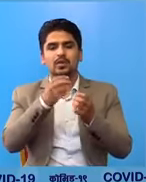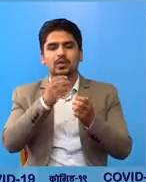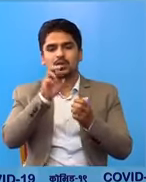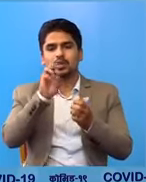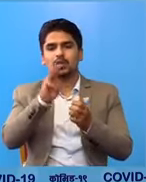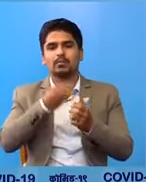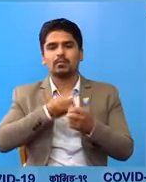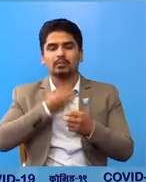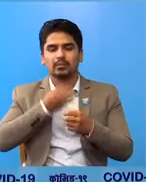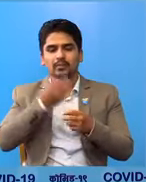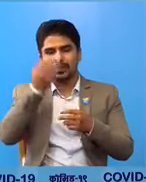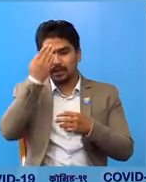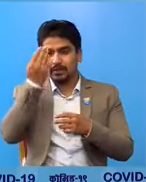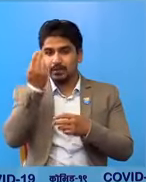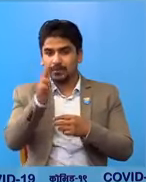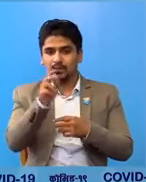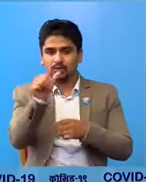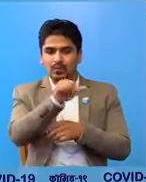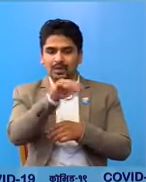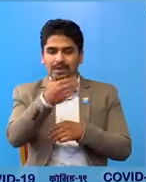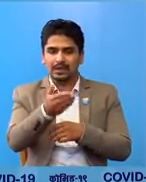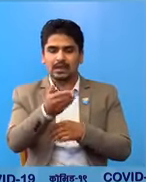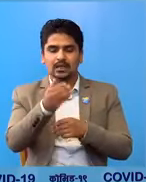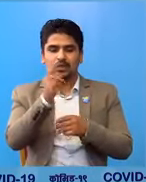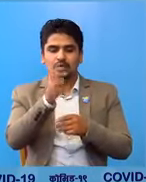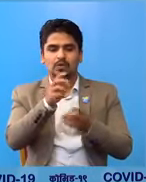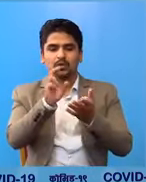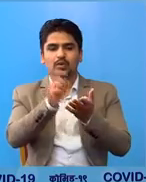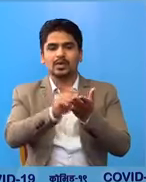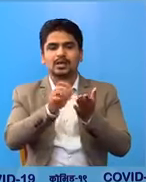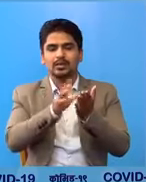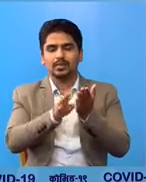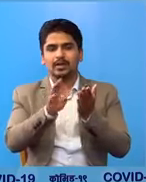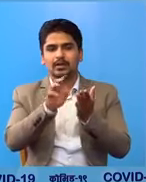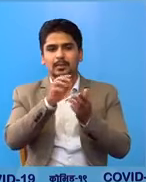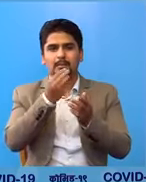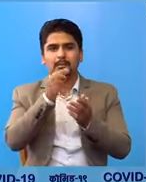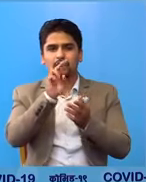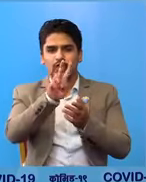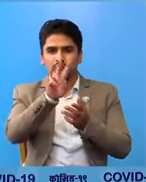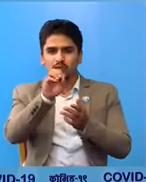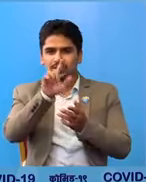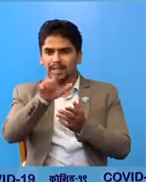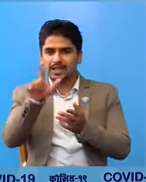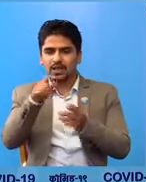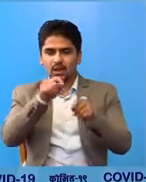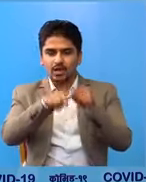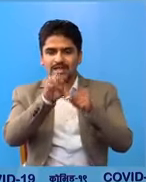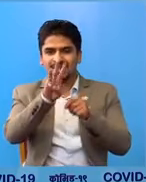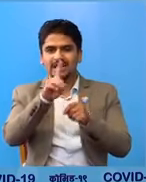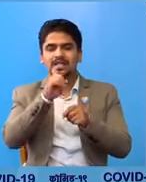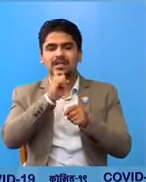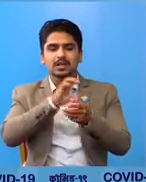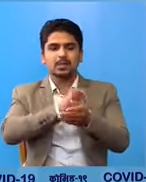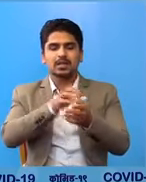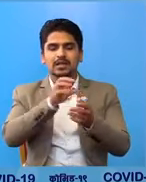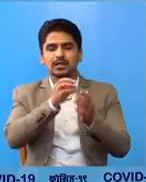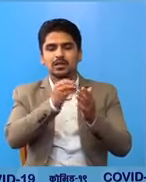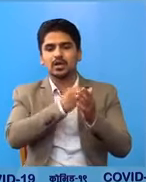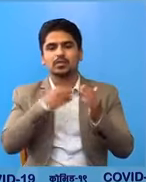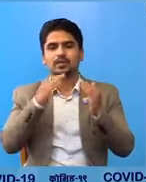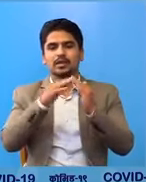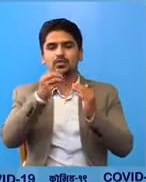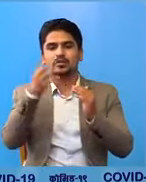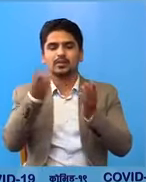समेत हुनों थे हो निजलाई दुल्लु अस्पताल दैले खवाटा मिती 2077 असार तीन गते प्रादेशिक अस्पताल